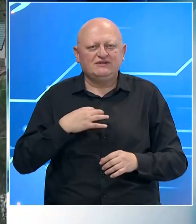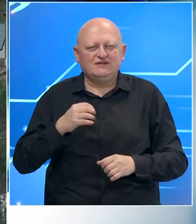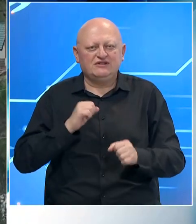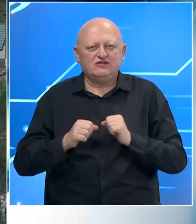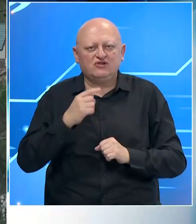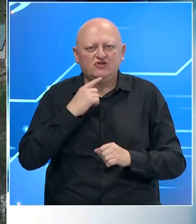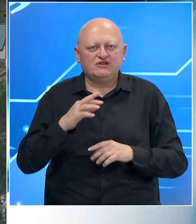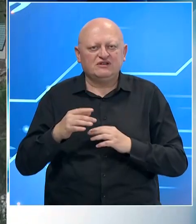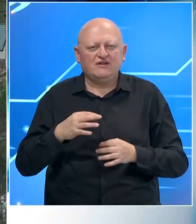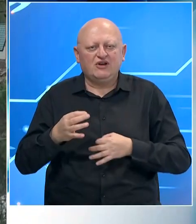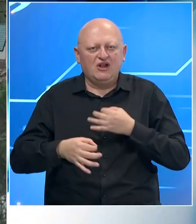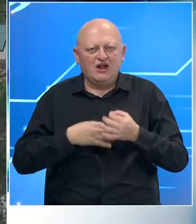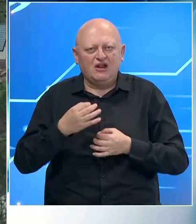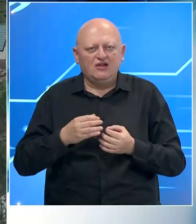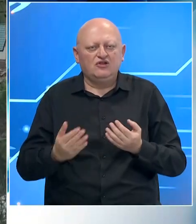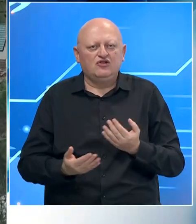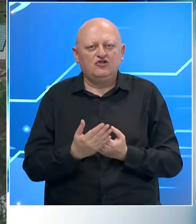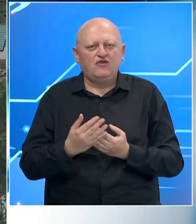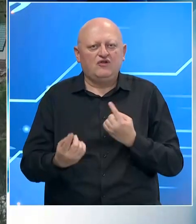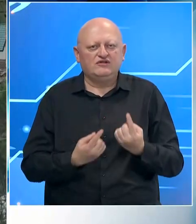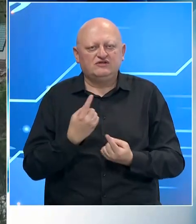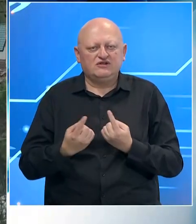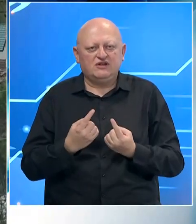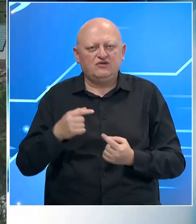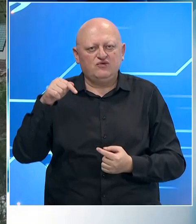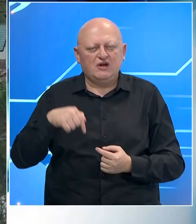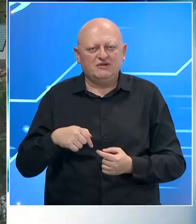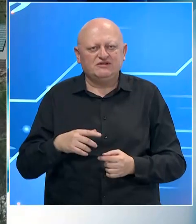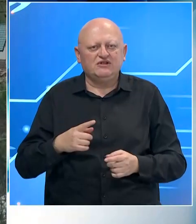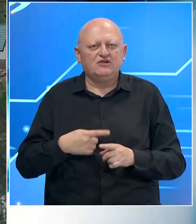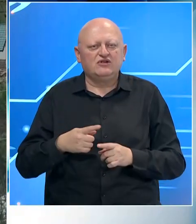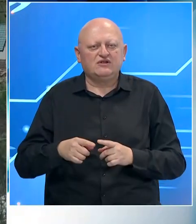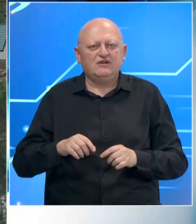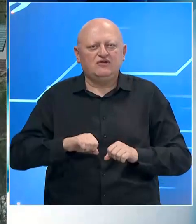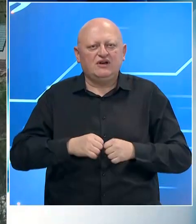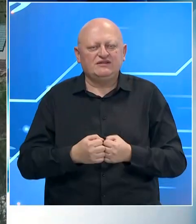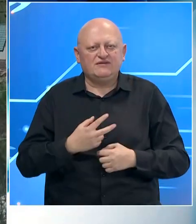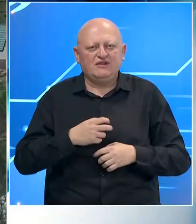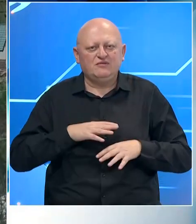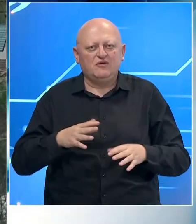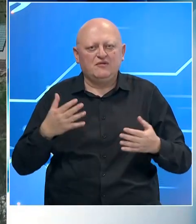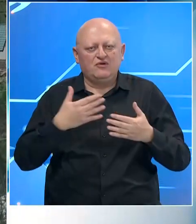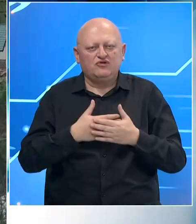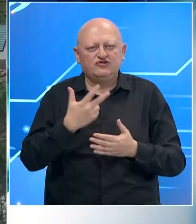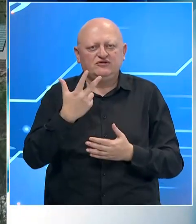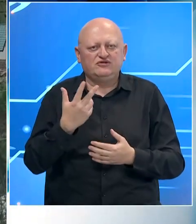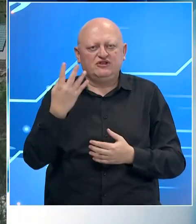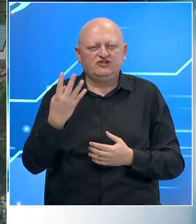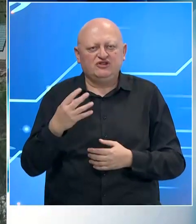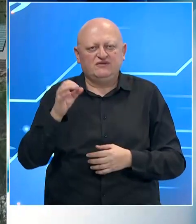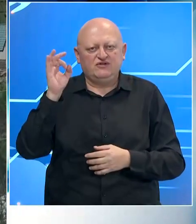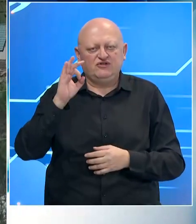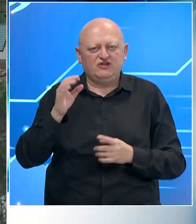zaštite na kojoj se razgovaralo i analiziralo novo nastalo stanje u Jablanici, uzrokovanog katastrofalnim poplavama u noći